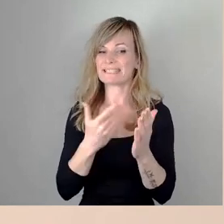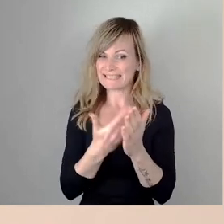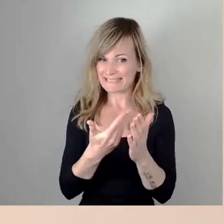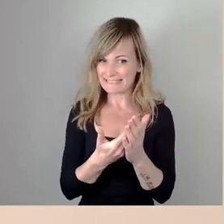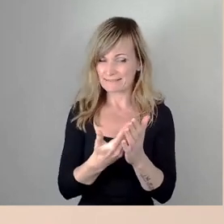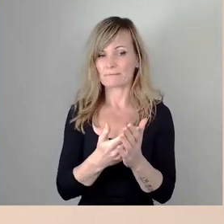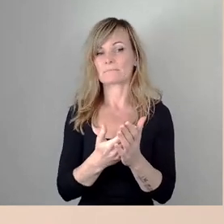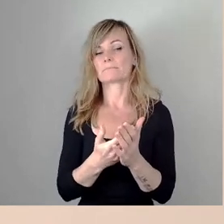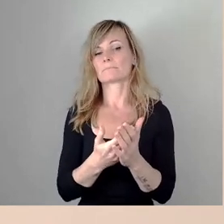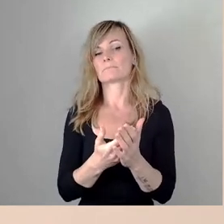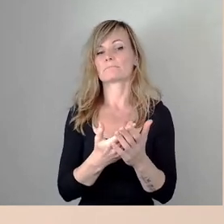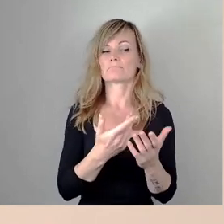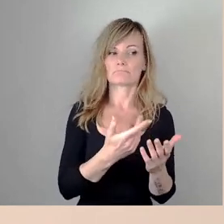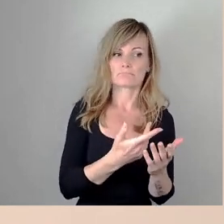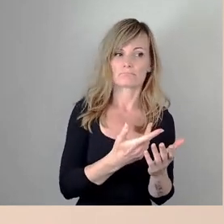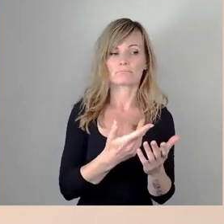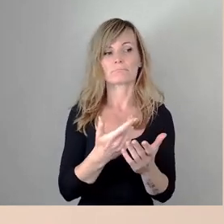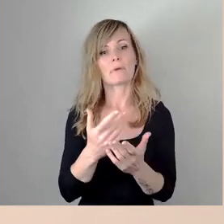Anwendung und auch erfolgreich